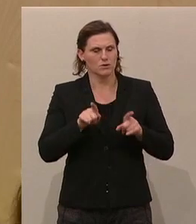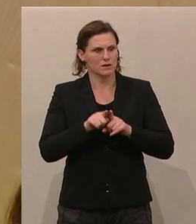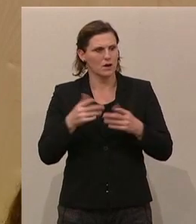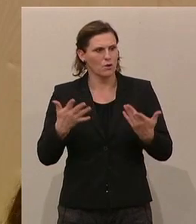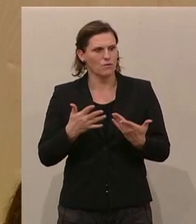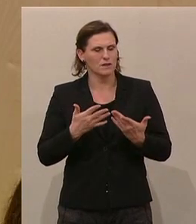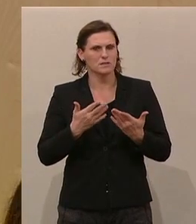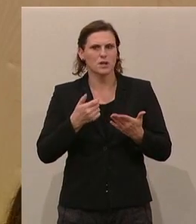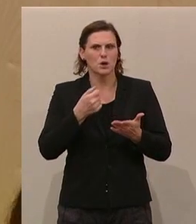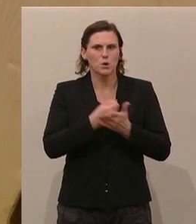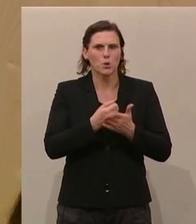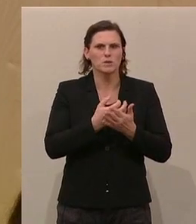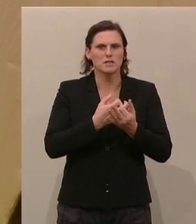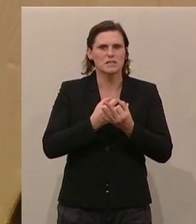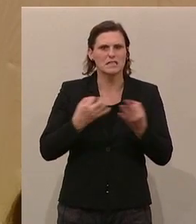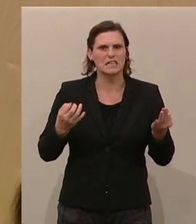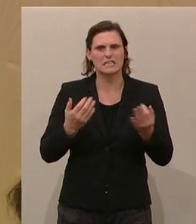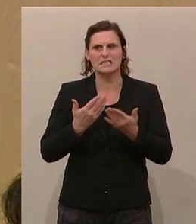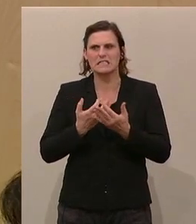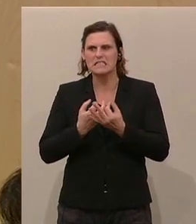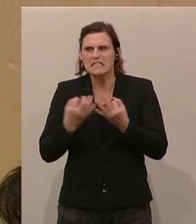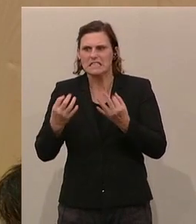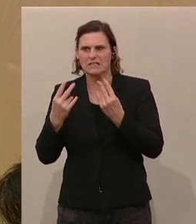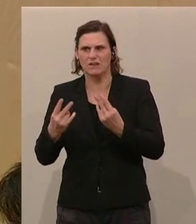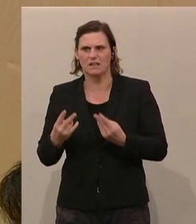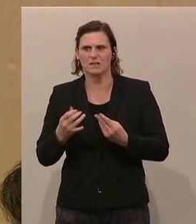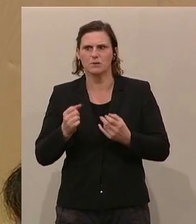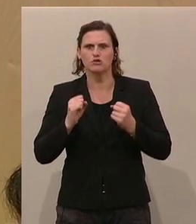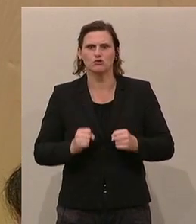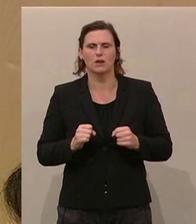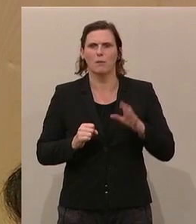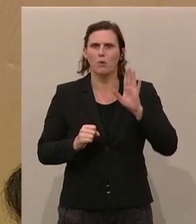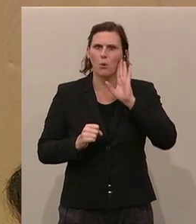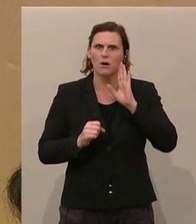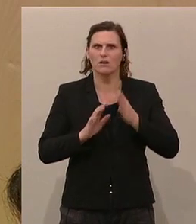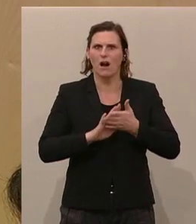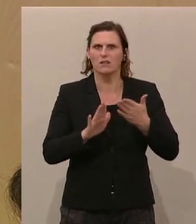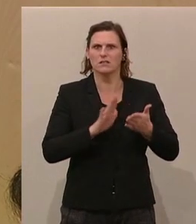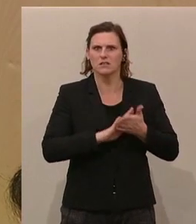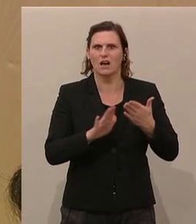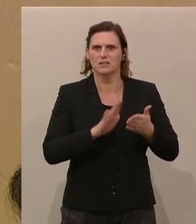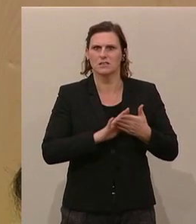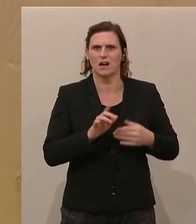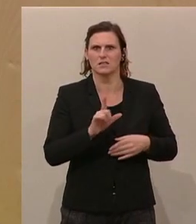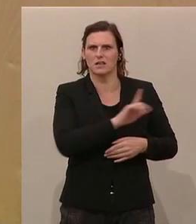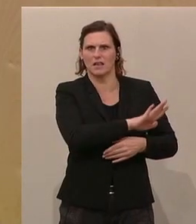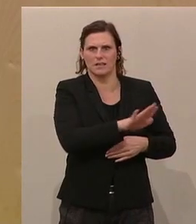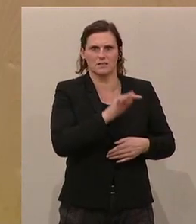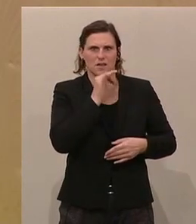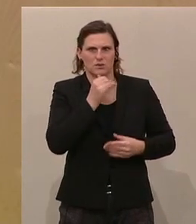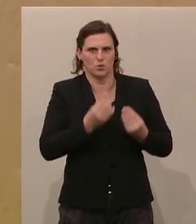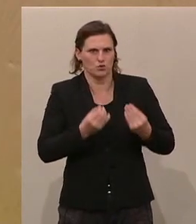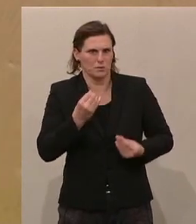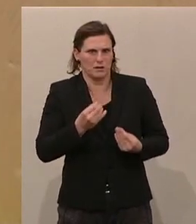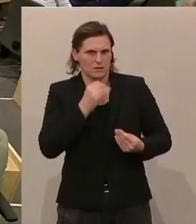gesagt, was nichts kostet, ist nichts wert. Ich höre immer nur gratis, gratis, gratis von der linken Seite. Das wird sich halt nicht ganz spielen, das muss man auch klar festhalten. Danke.